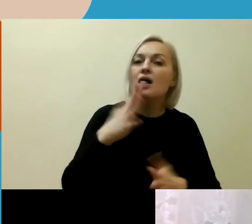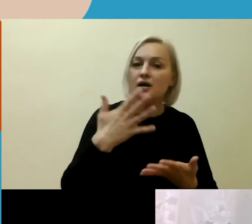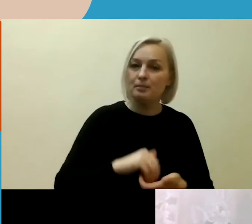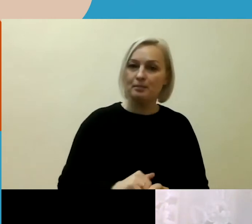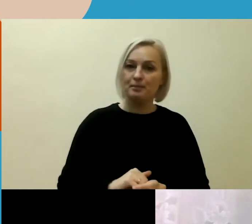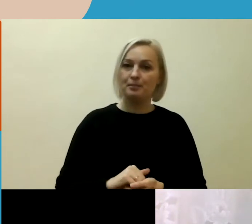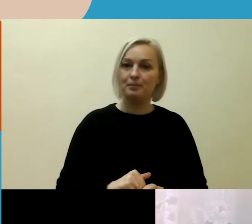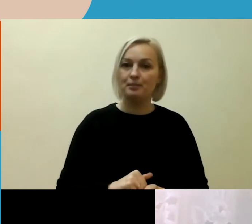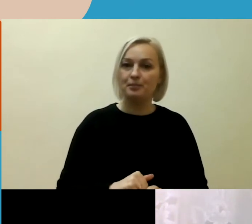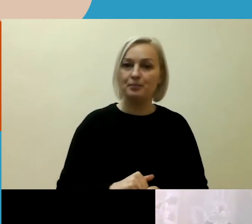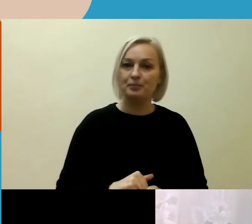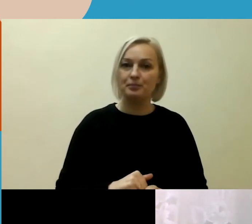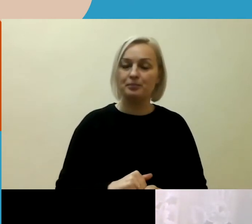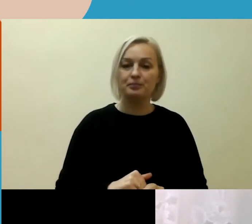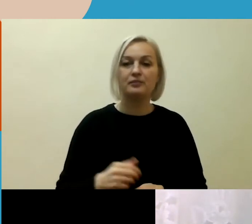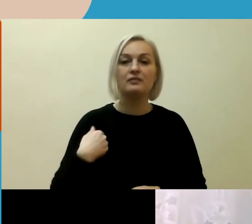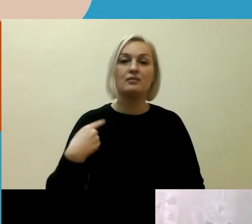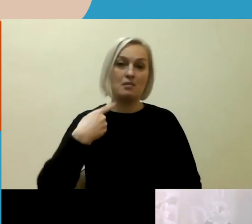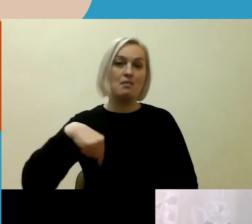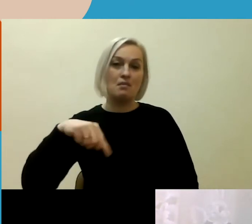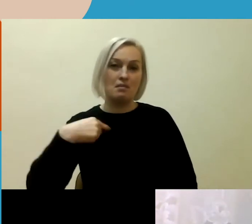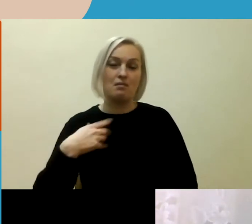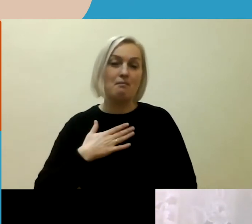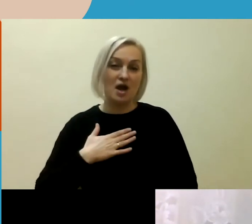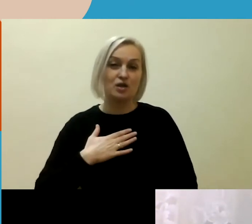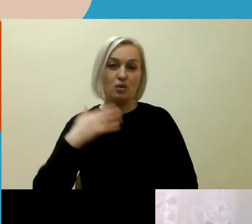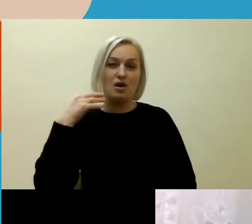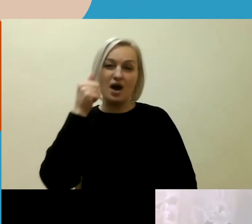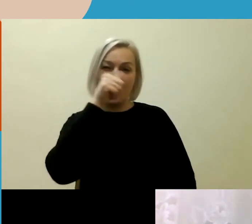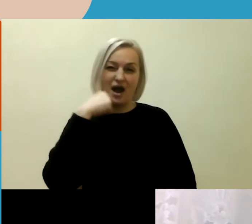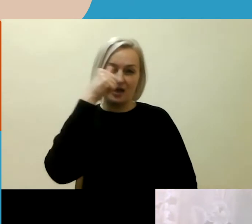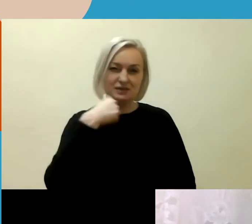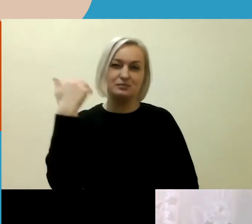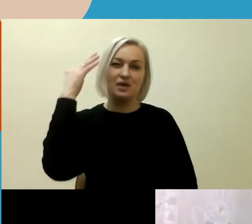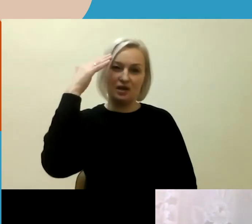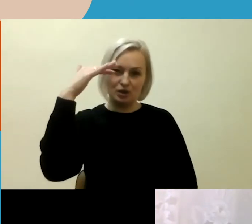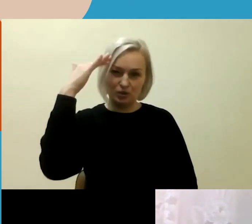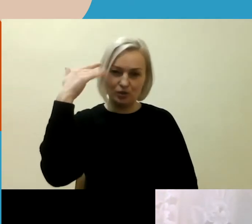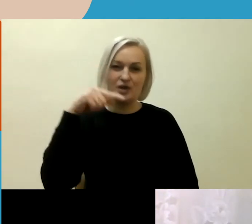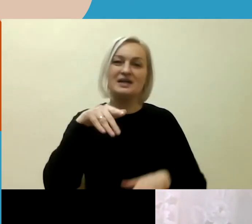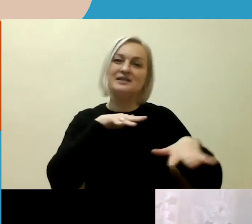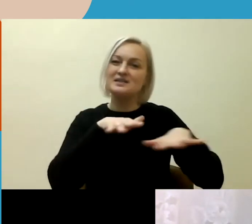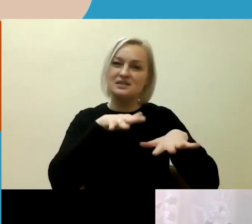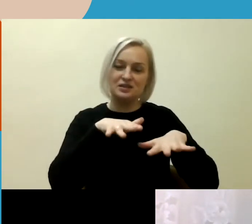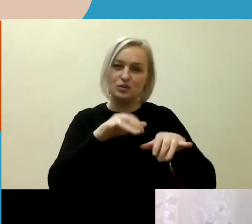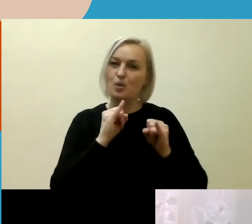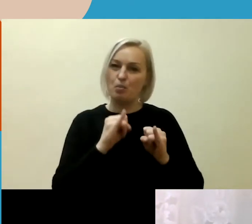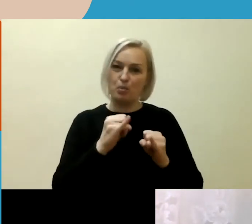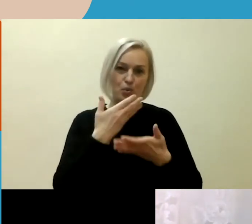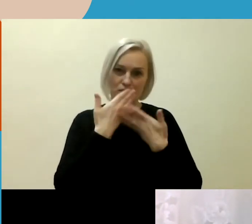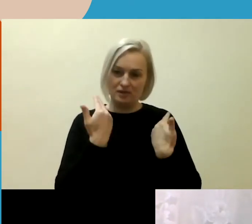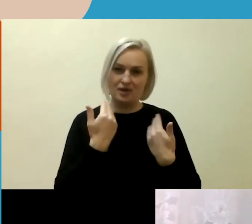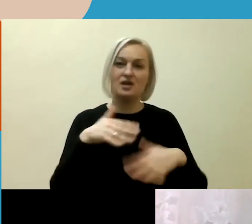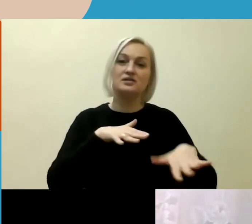Na, jeigu mano asmeninė nuomonė, tai aš sakyčiau, kad situacija nėra bloga, situacija gerėja,